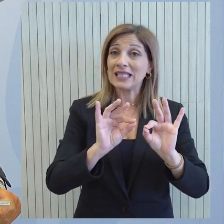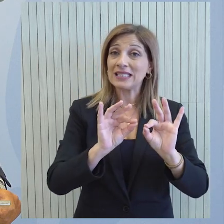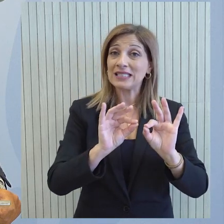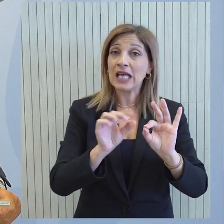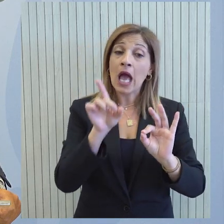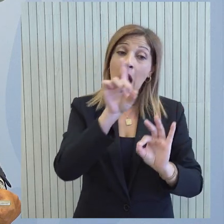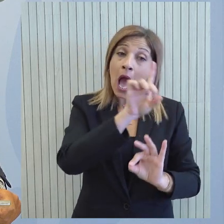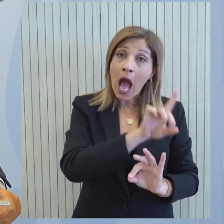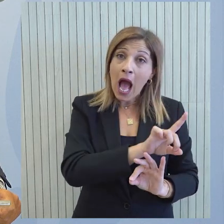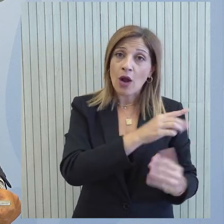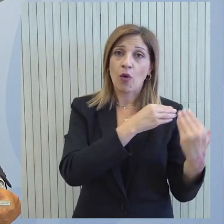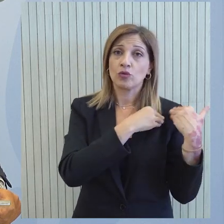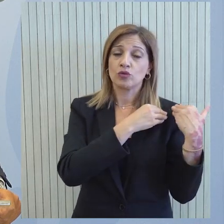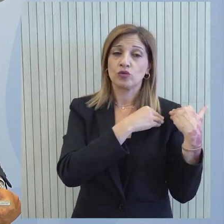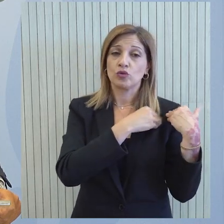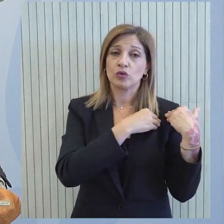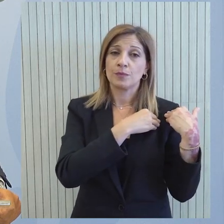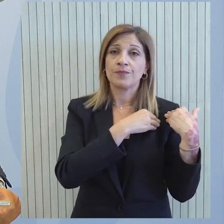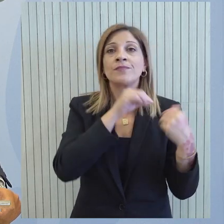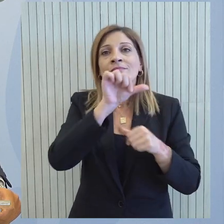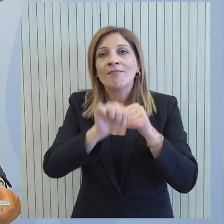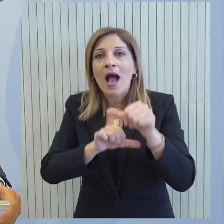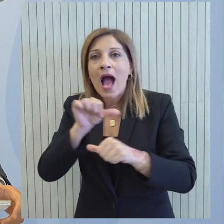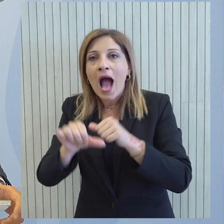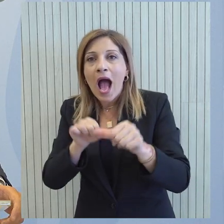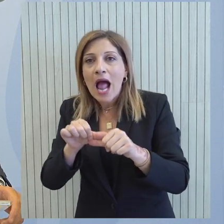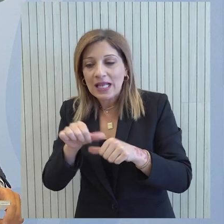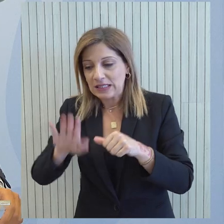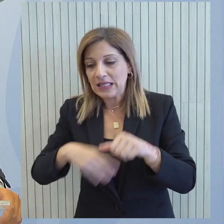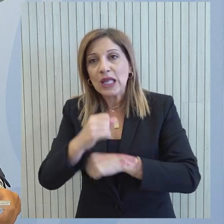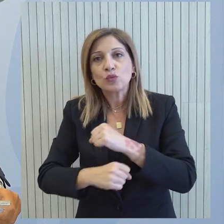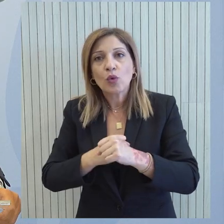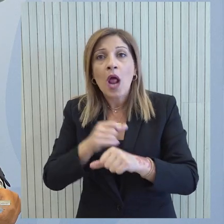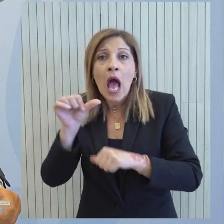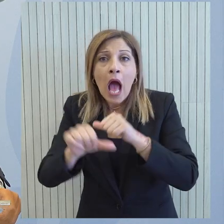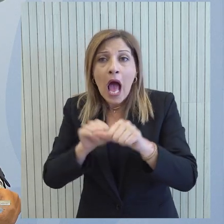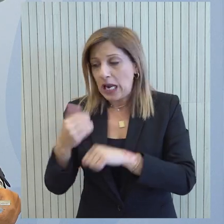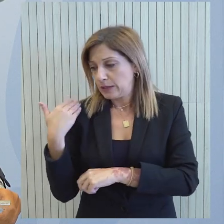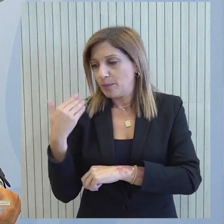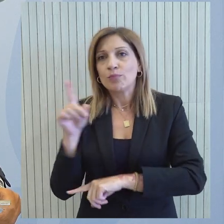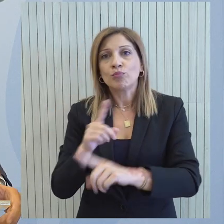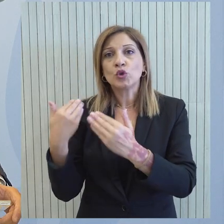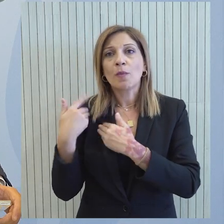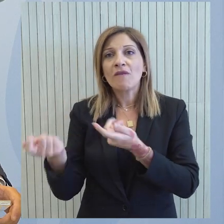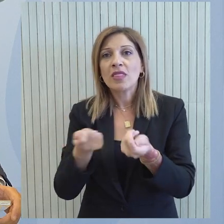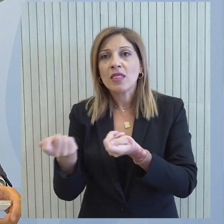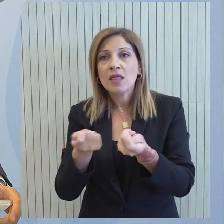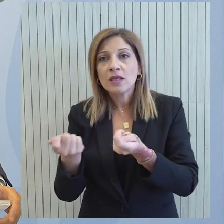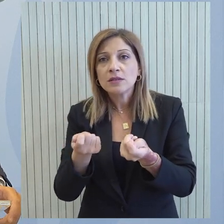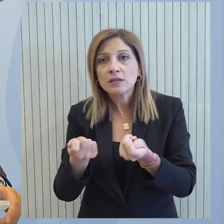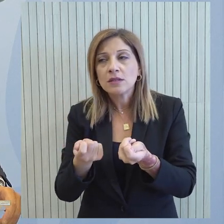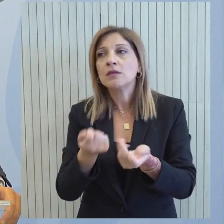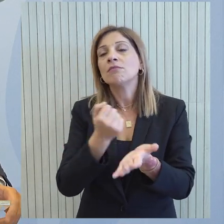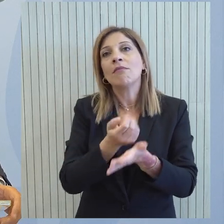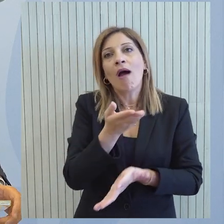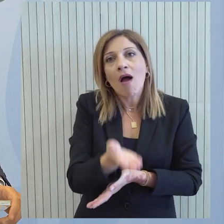έργο ξεκίνησε με έναν άλλο φορέλιοποίησης ο φορέλιοποίησης έχει αλλάξει από την αρχή του χρόνου Υπάρχουν κάποια δεδομένα μετά την